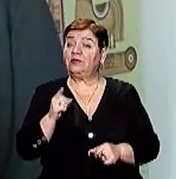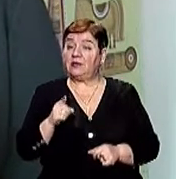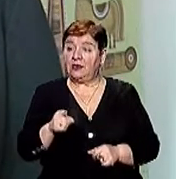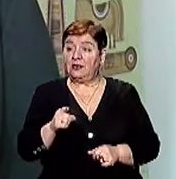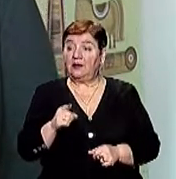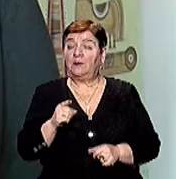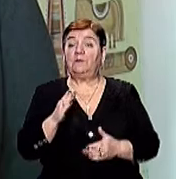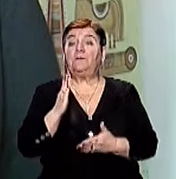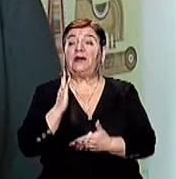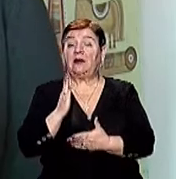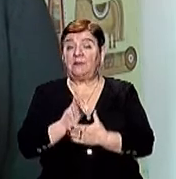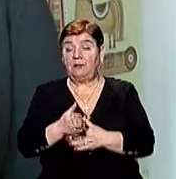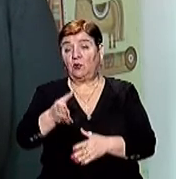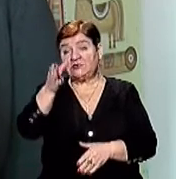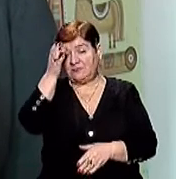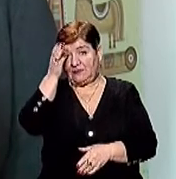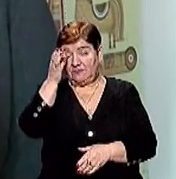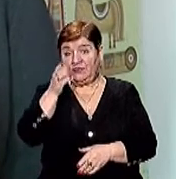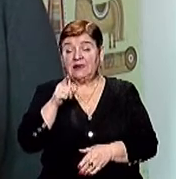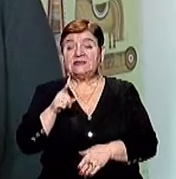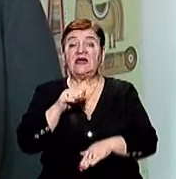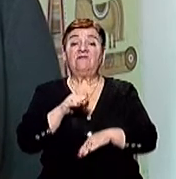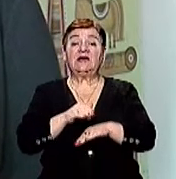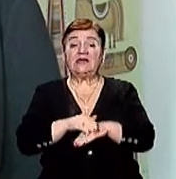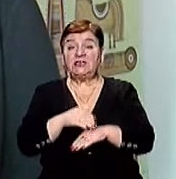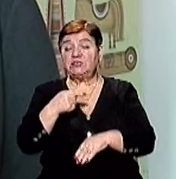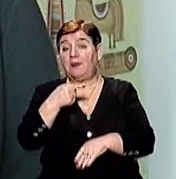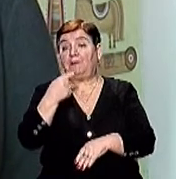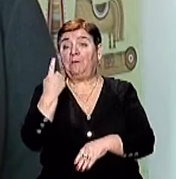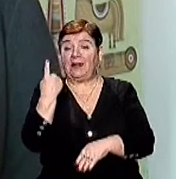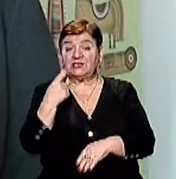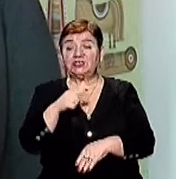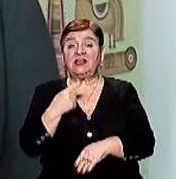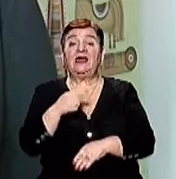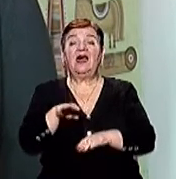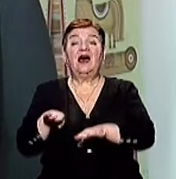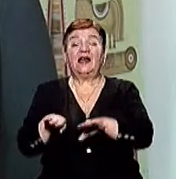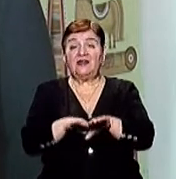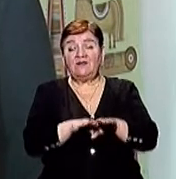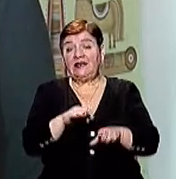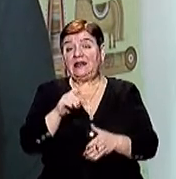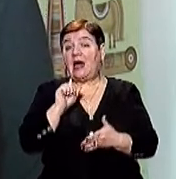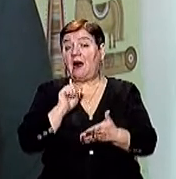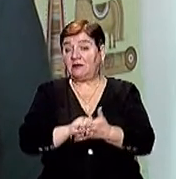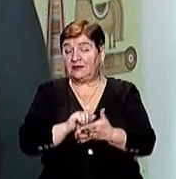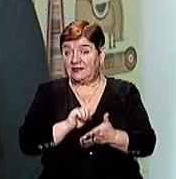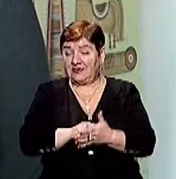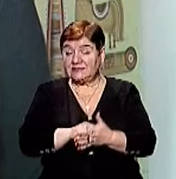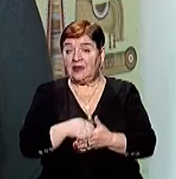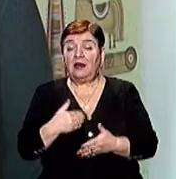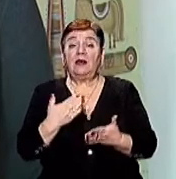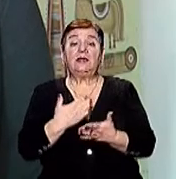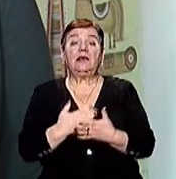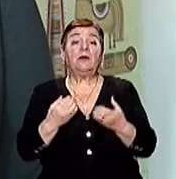їм пряму фахову освіту Це фактично перший рівень акредитації Який у нас і є